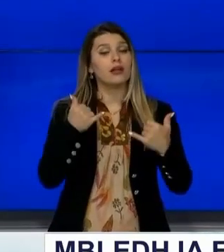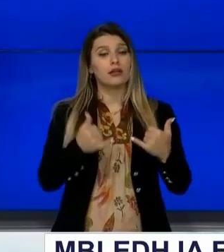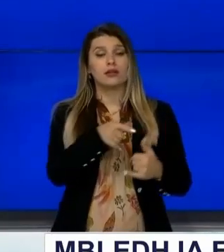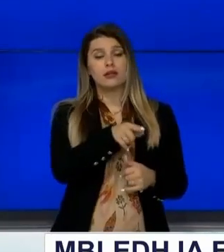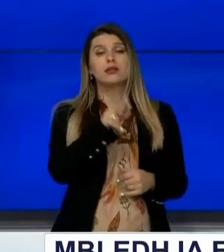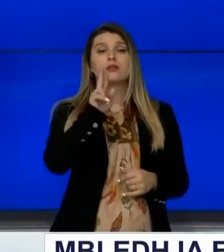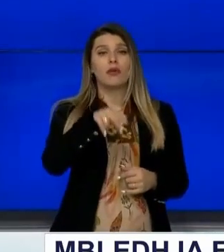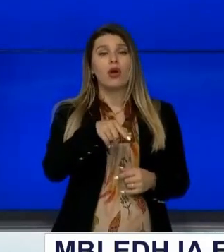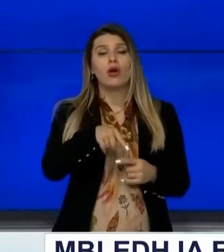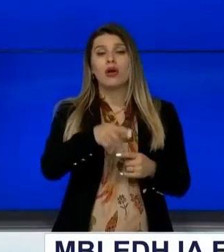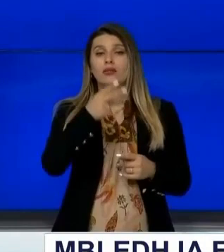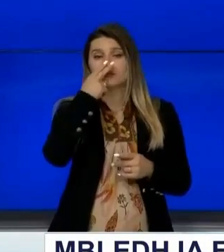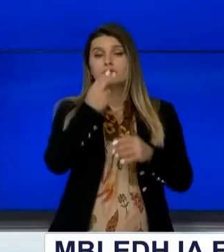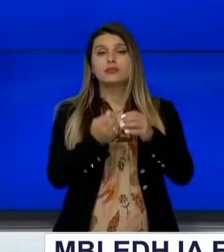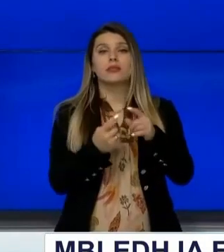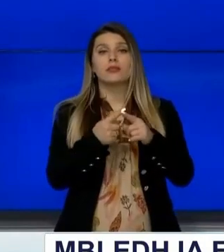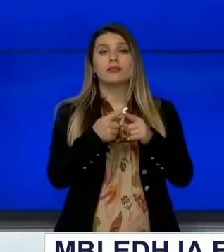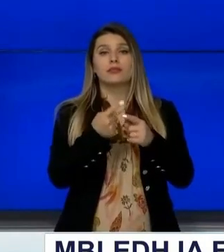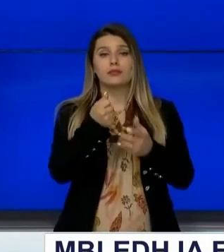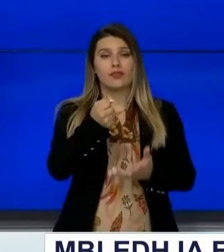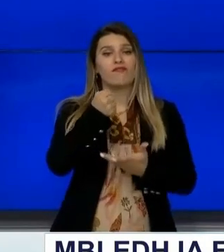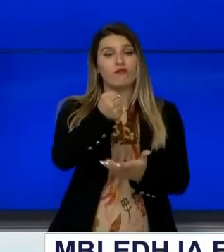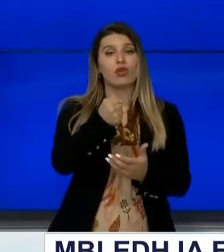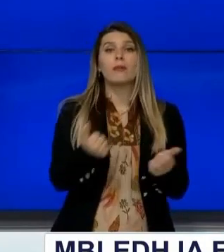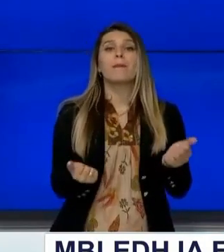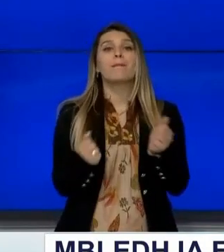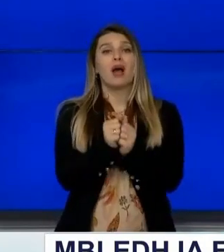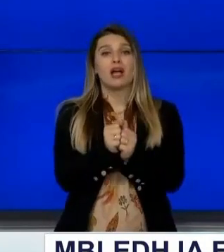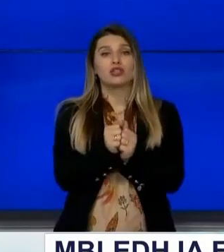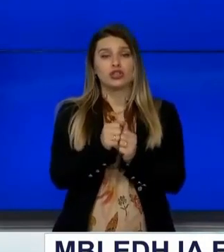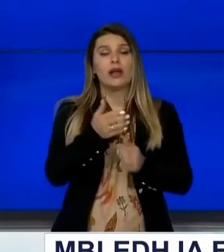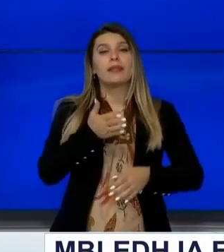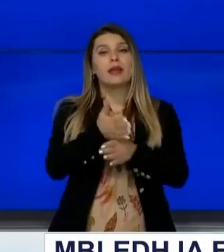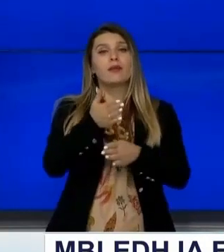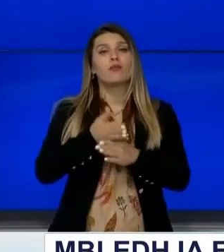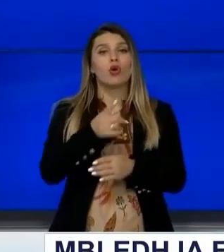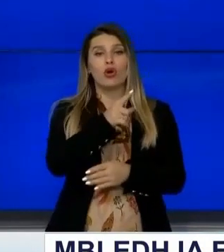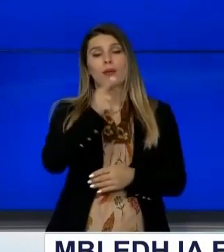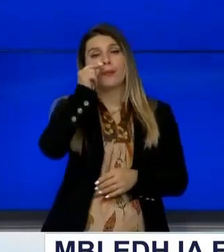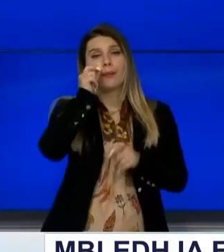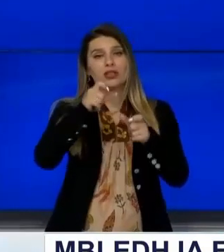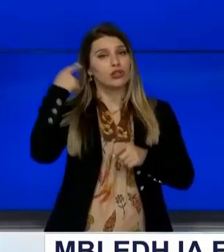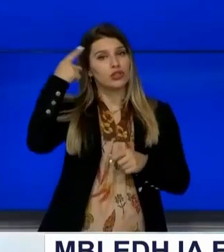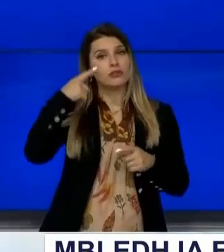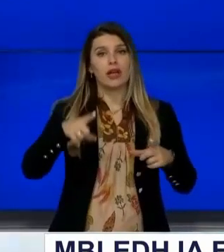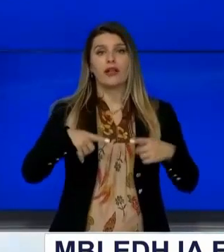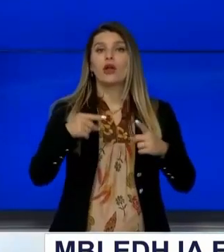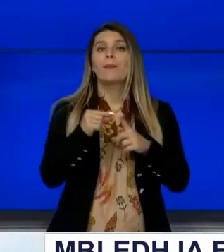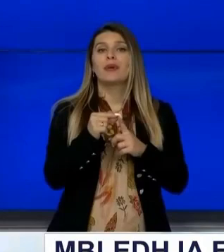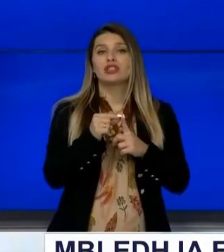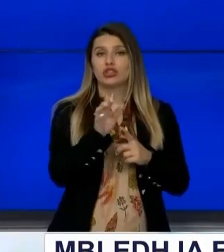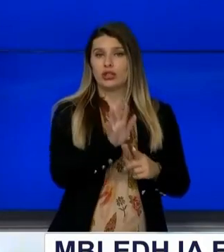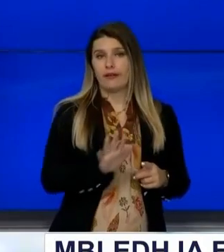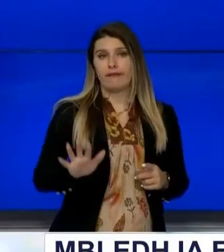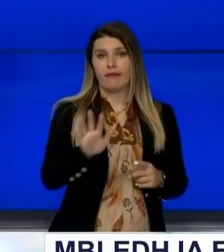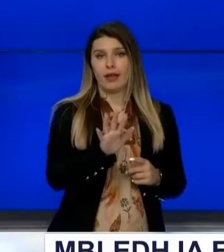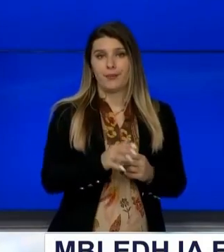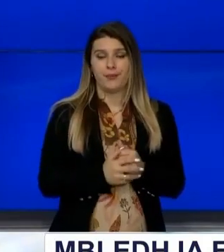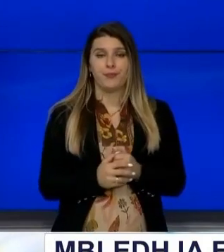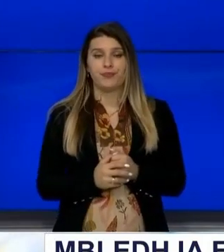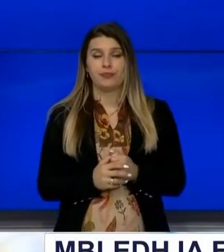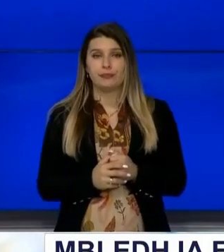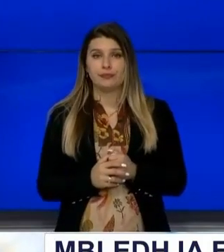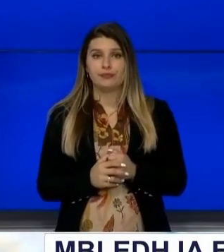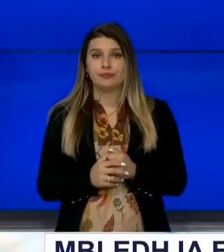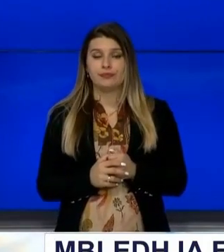edhe kryimin e një fondit të përbashkët për mbështetje të Shqiptarve në Luginën e Preshevës Në mbështetje që do t'japim